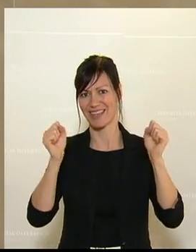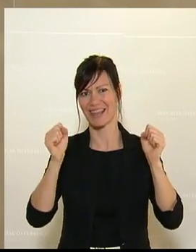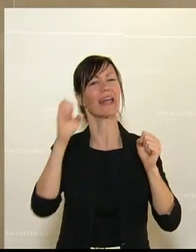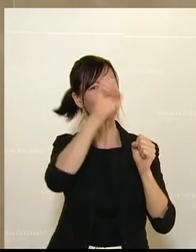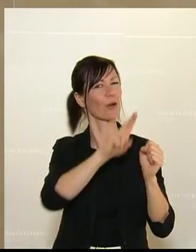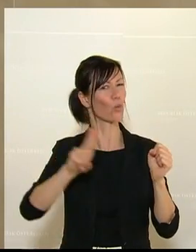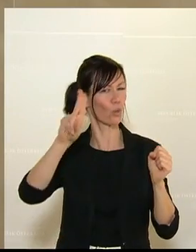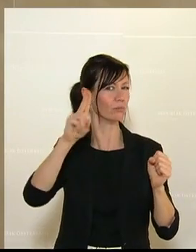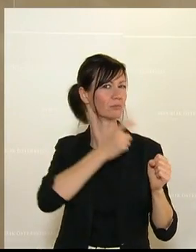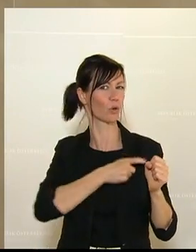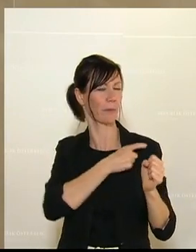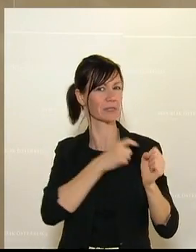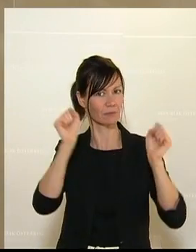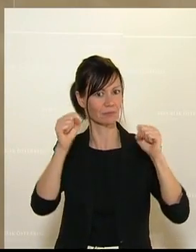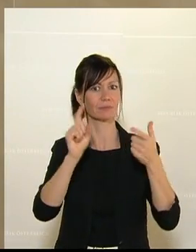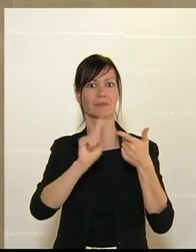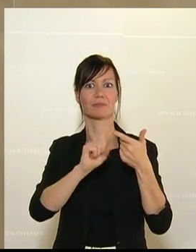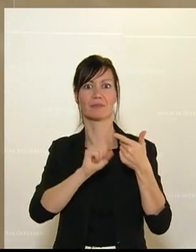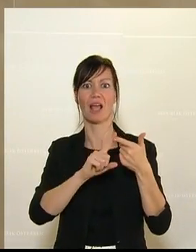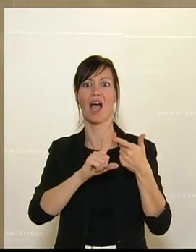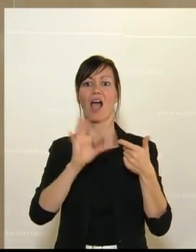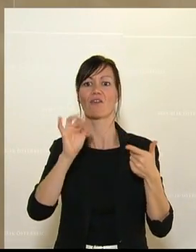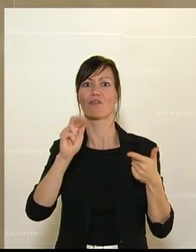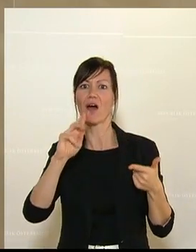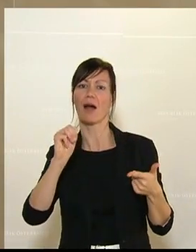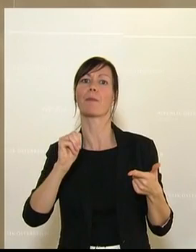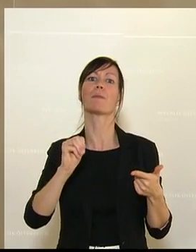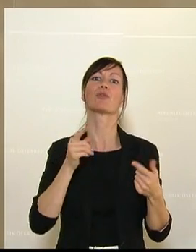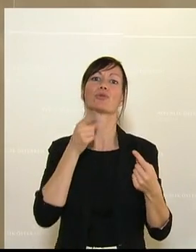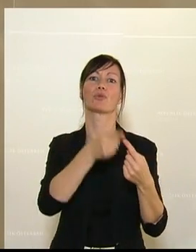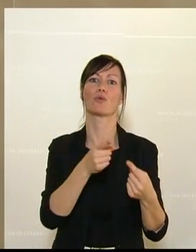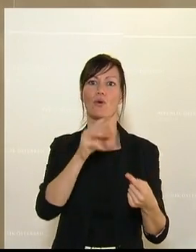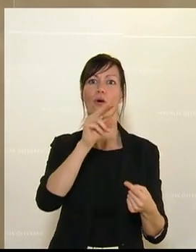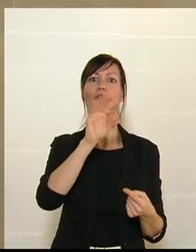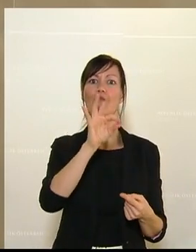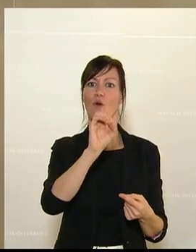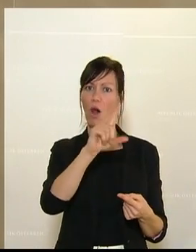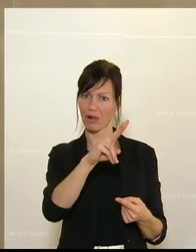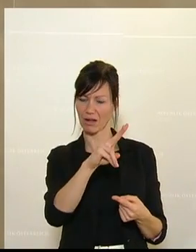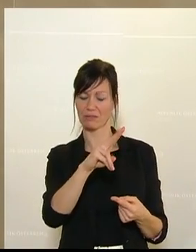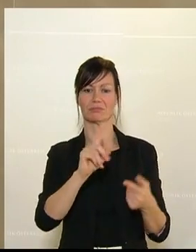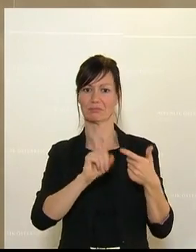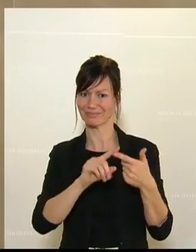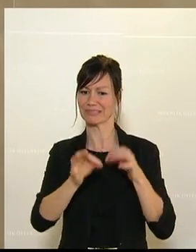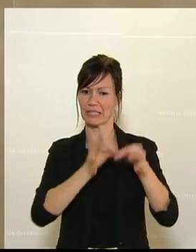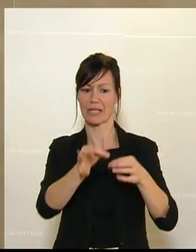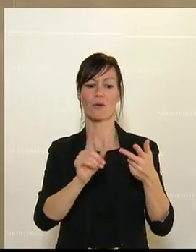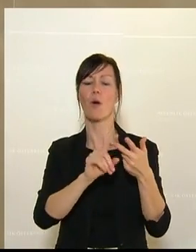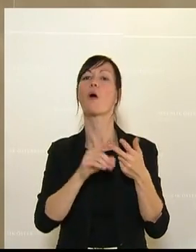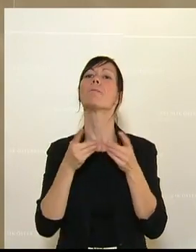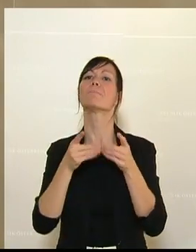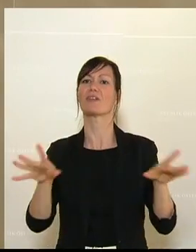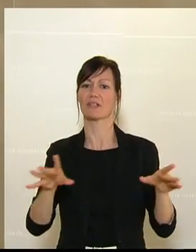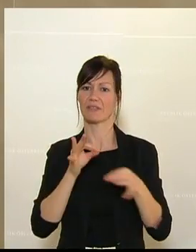Union oder Kommission, die Farm-to-Fork-Strategie und die Biodiversitätsstrategie. Alle drei werden wesentlich